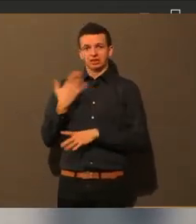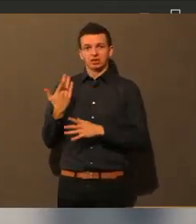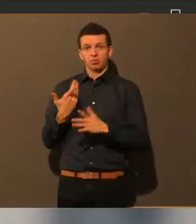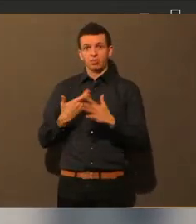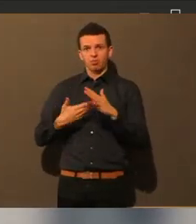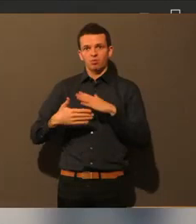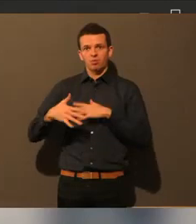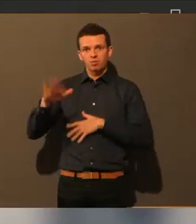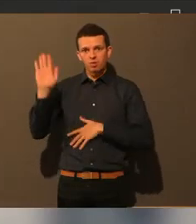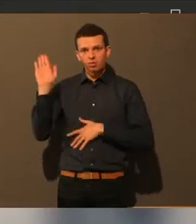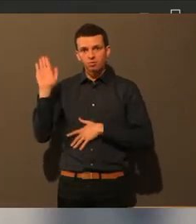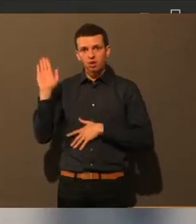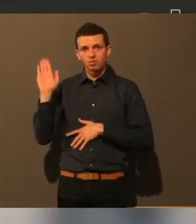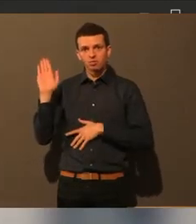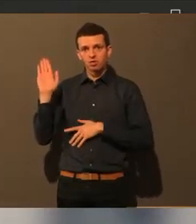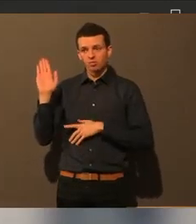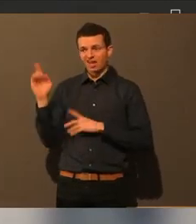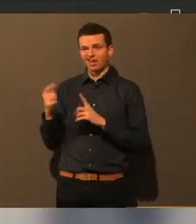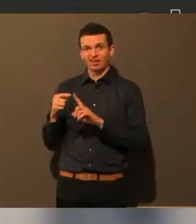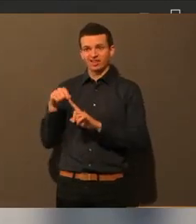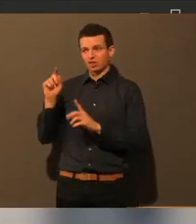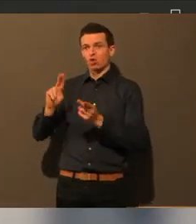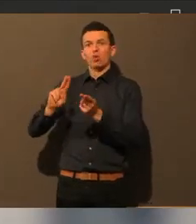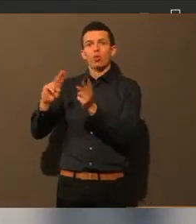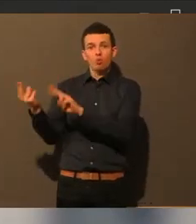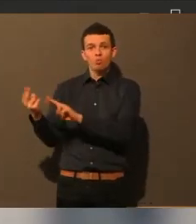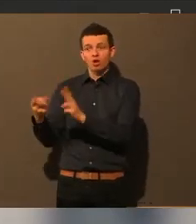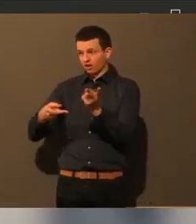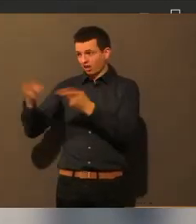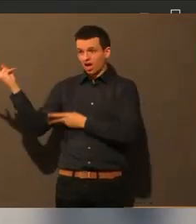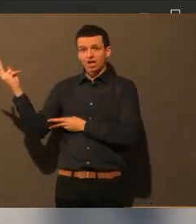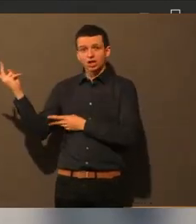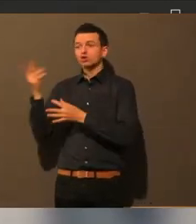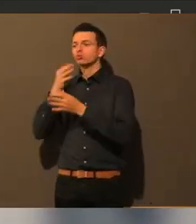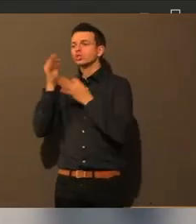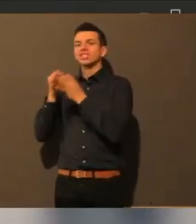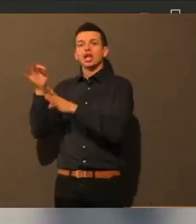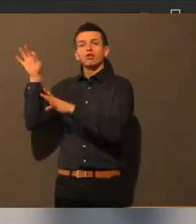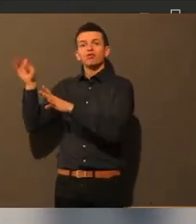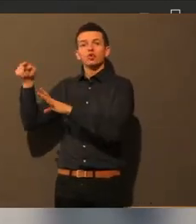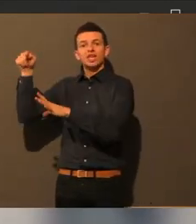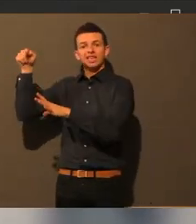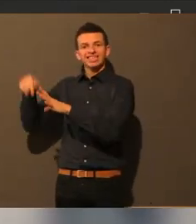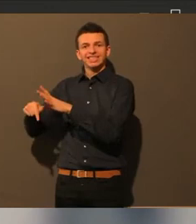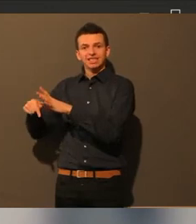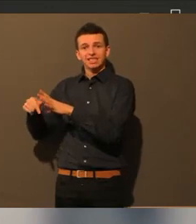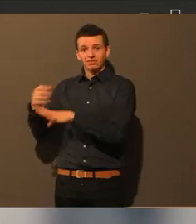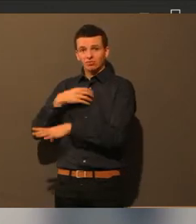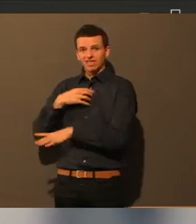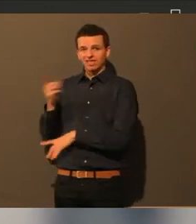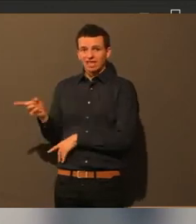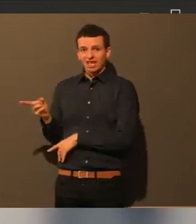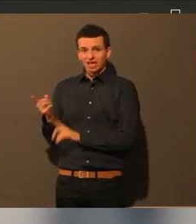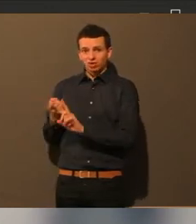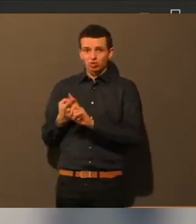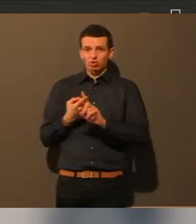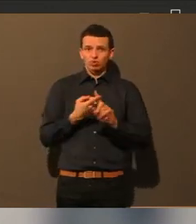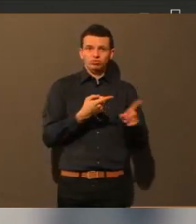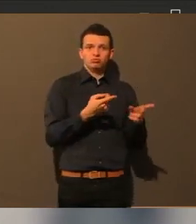offen für anderweitig Erkrankte. Nein, das ist nicht der Plan, sondern es ist so, dass wir für